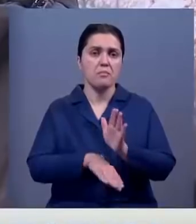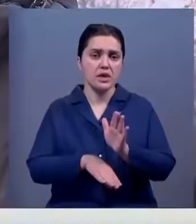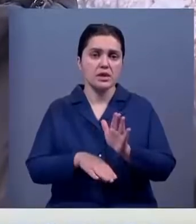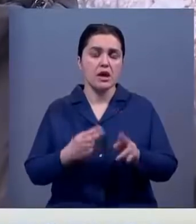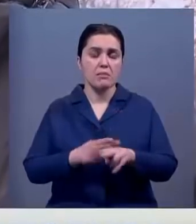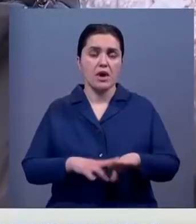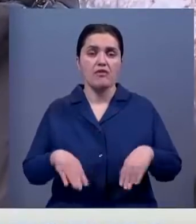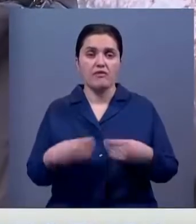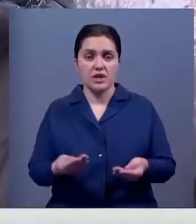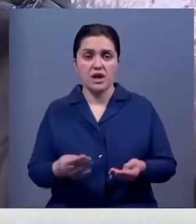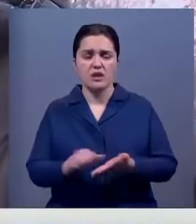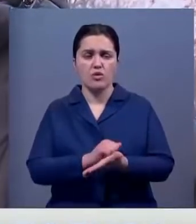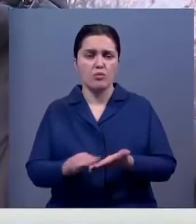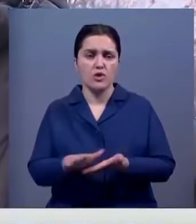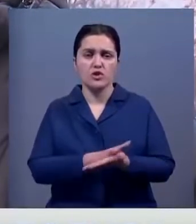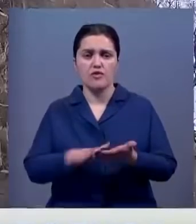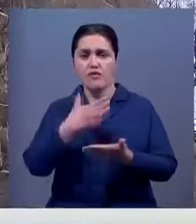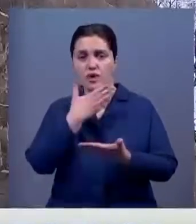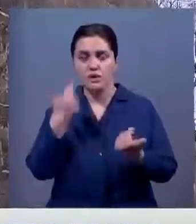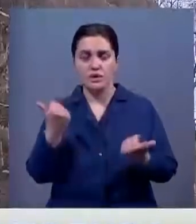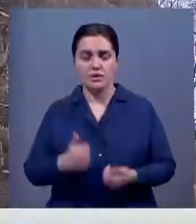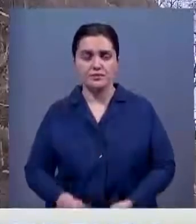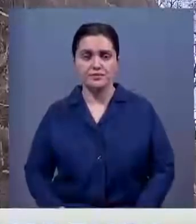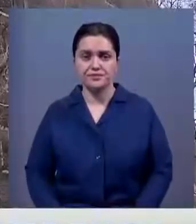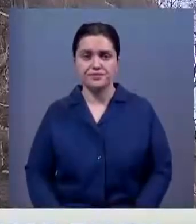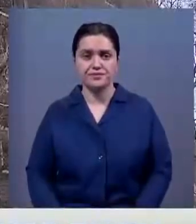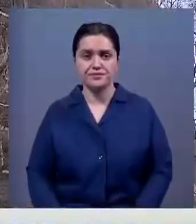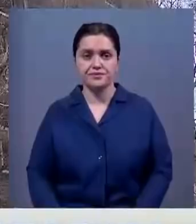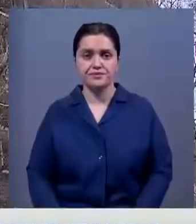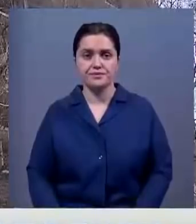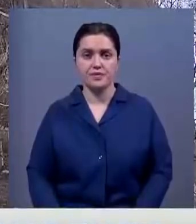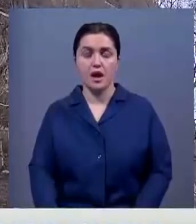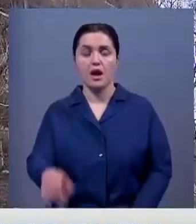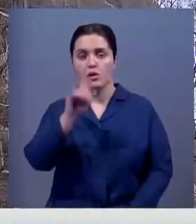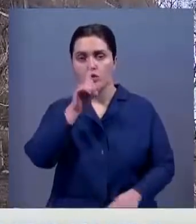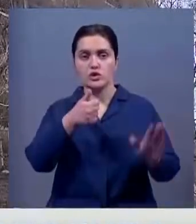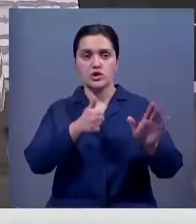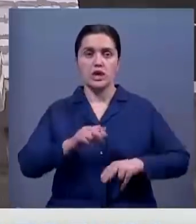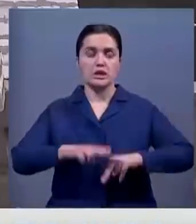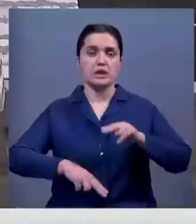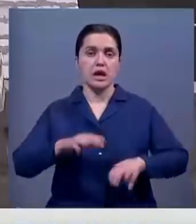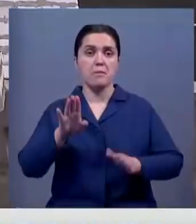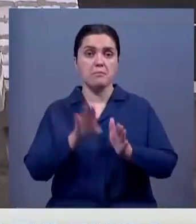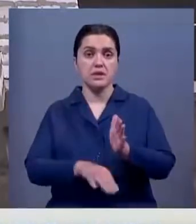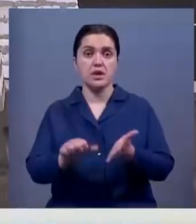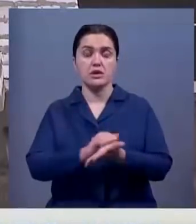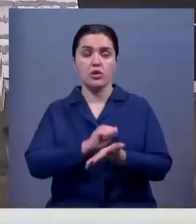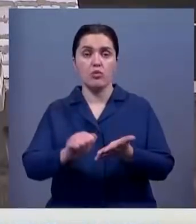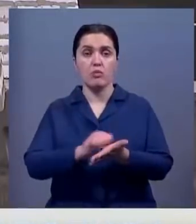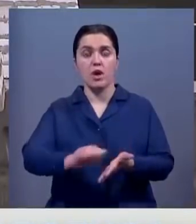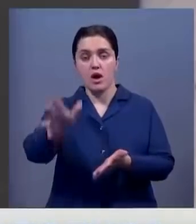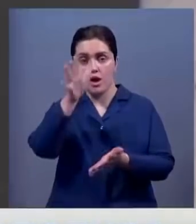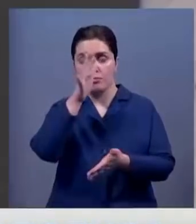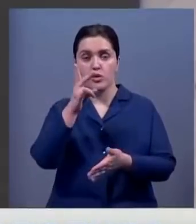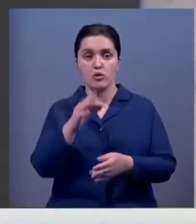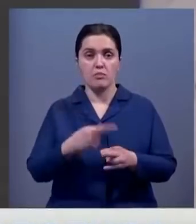разрешения на экологическую эмиссию. Получается, что почти полтора года стройка велась без каких-либо документов. Но даже не